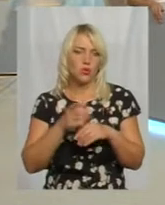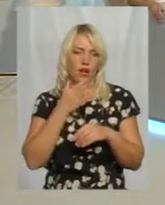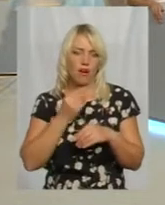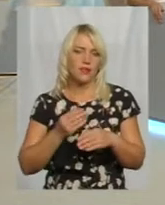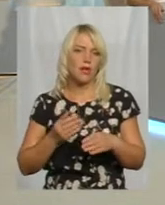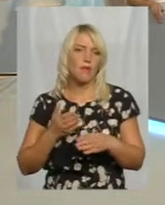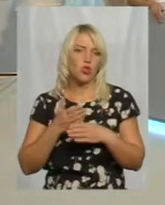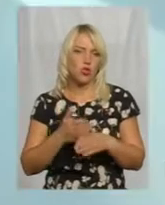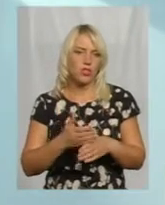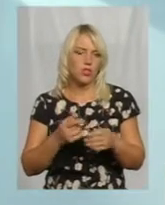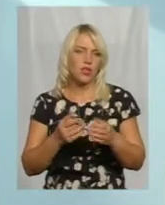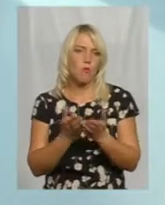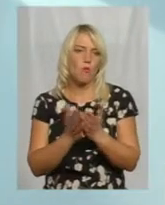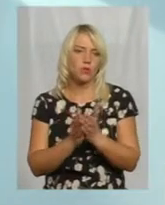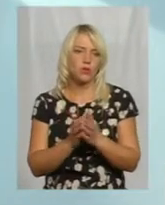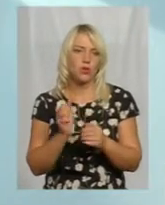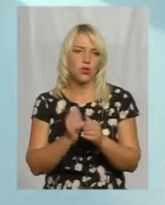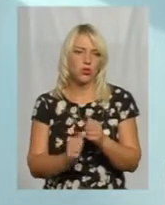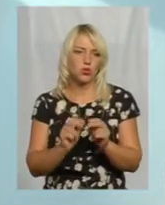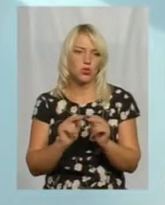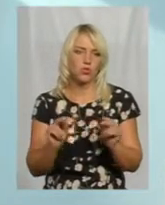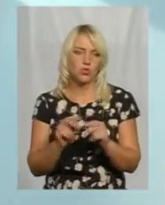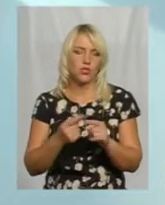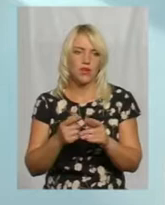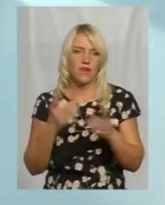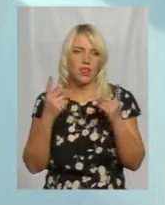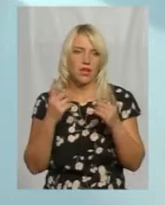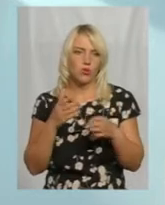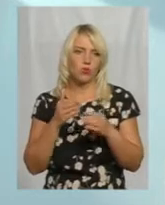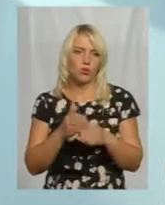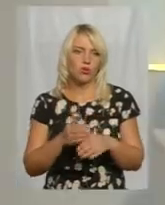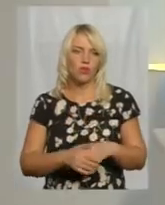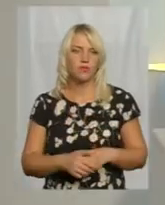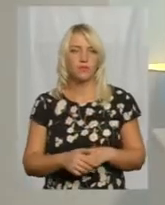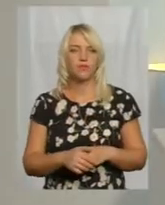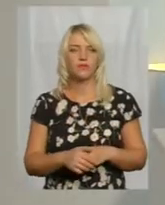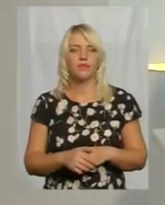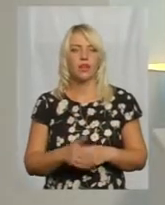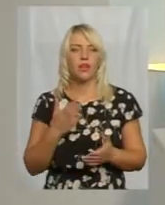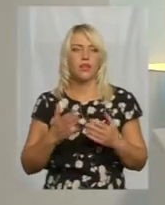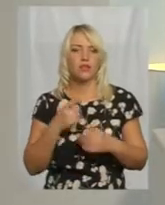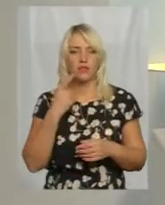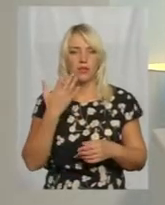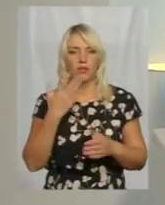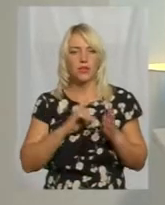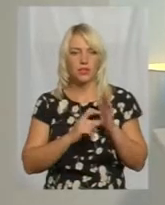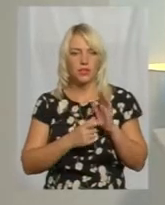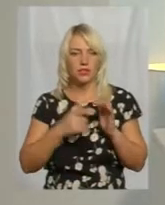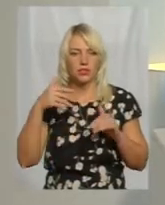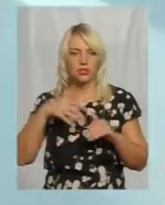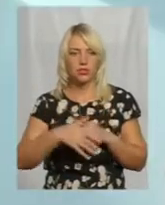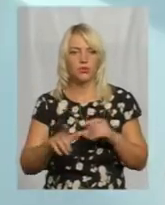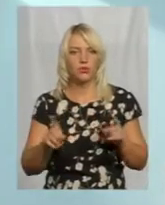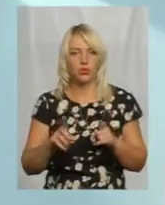посібник, і кожному вчителю це велика допомога. А якщо візьмемо по п'ятих класах, зрозуміло,